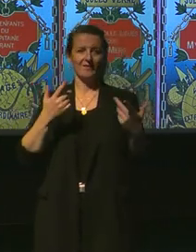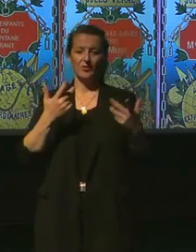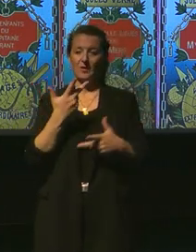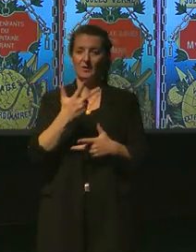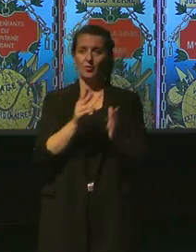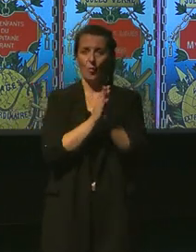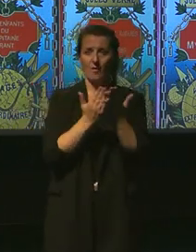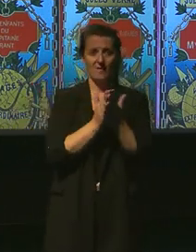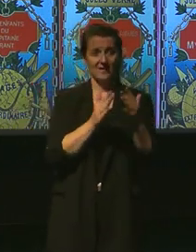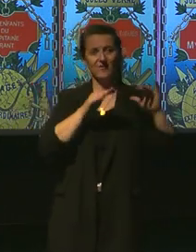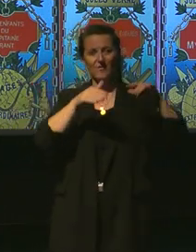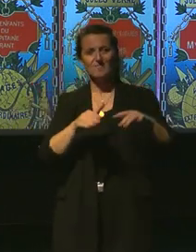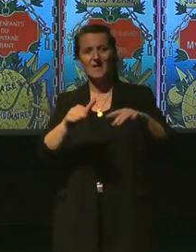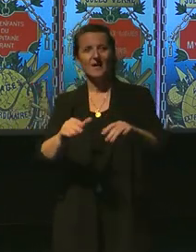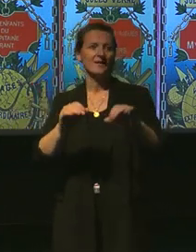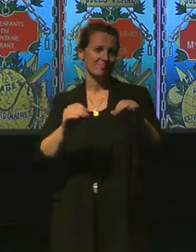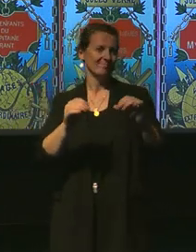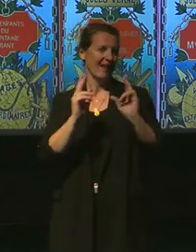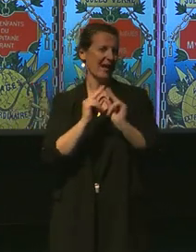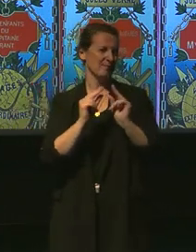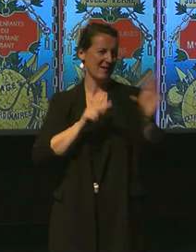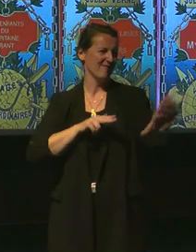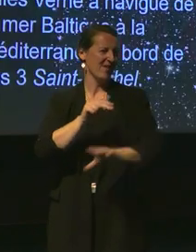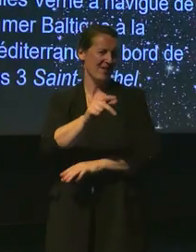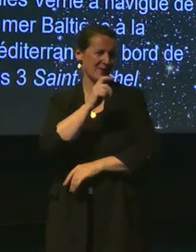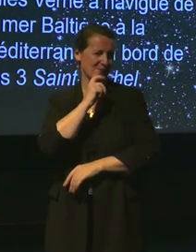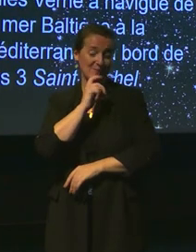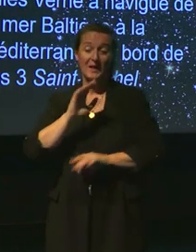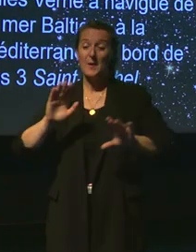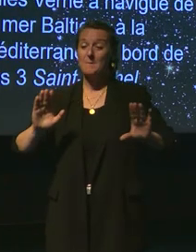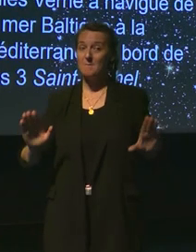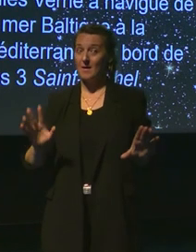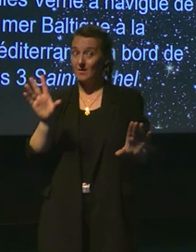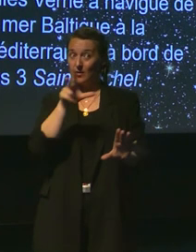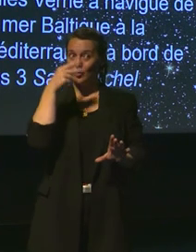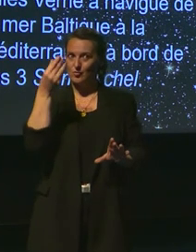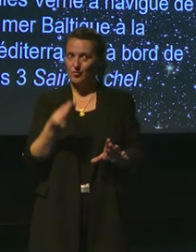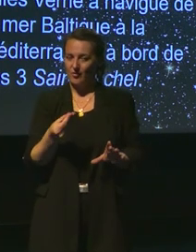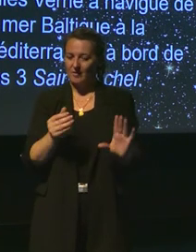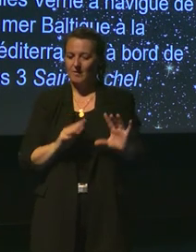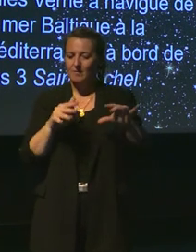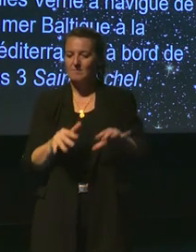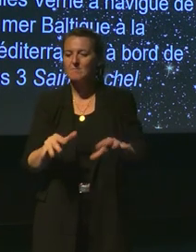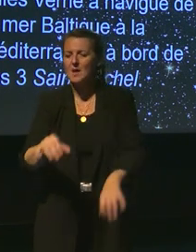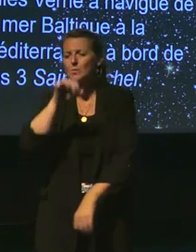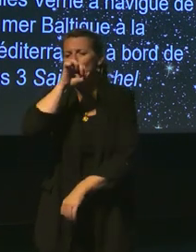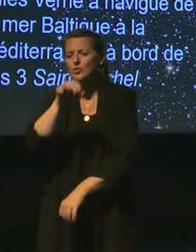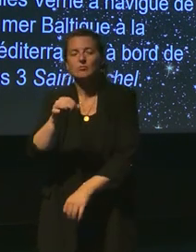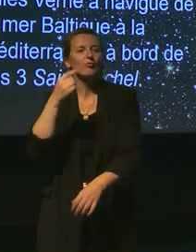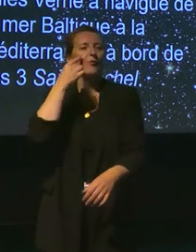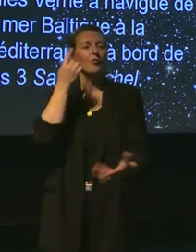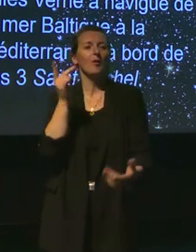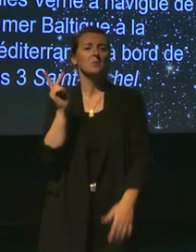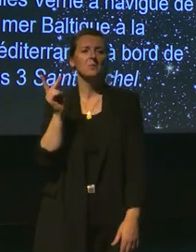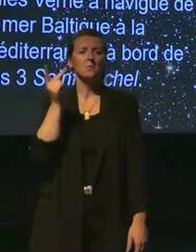dont, bien sûr, je vous parlerai dans peu de temps. Mais, Jules Verne aimait la mer. On le voit souvent comme un bourgeois